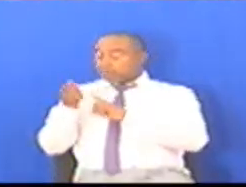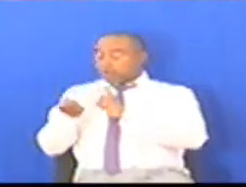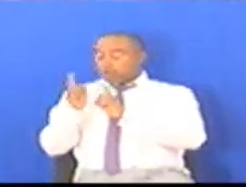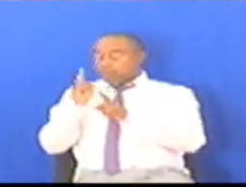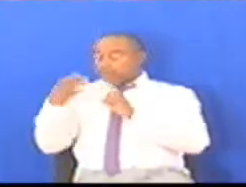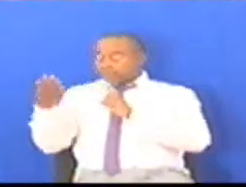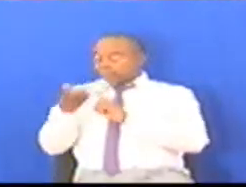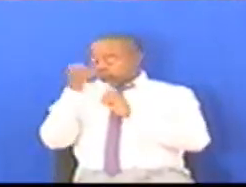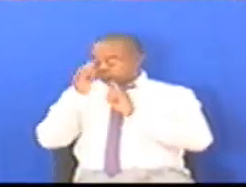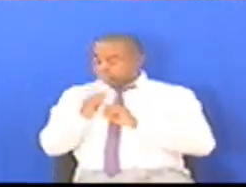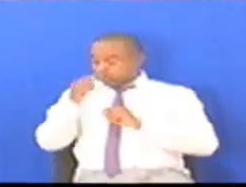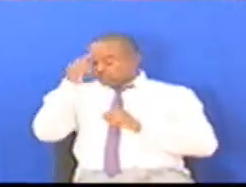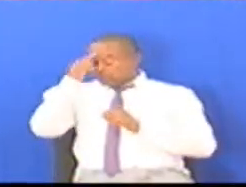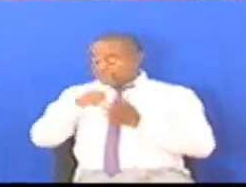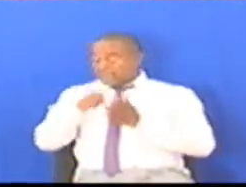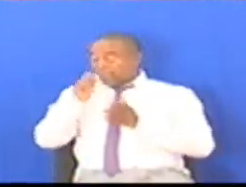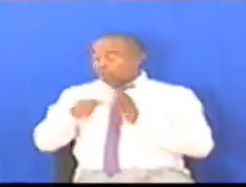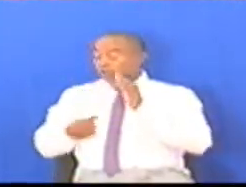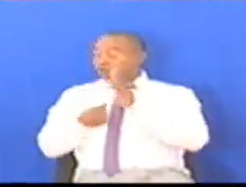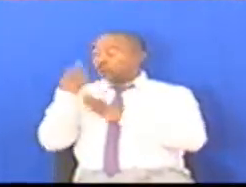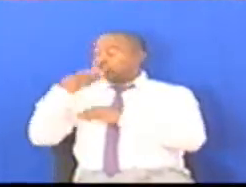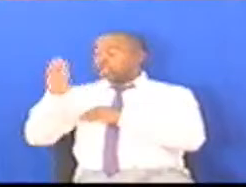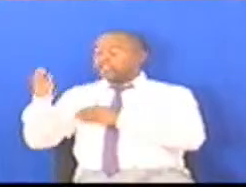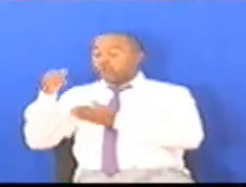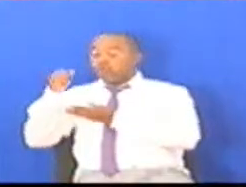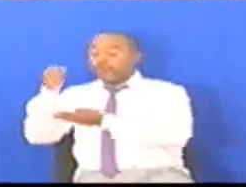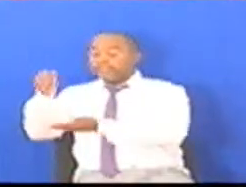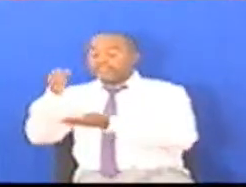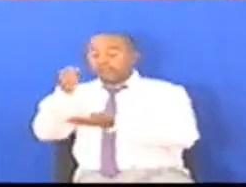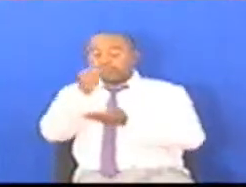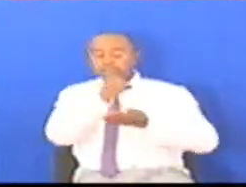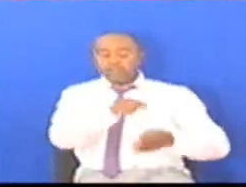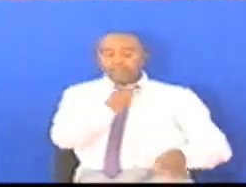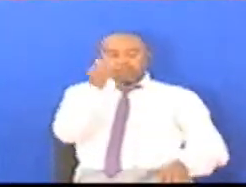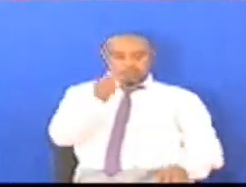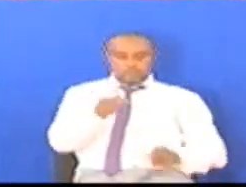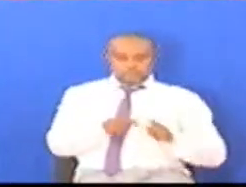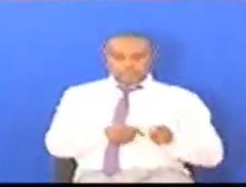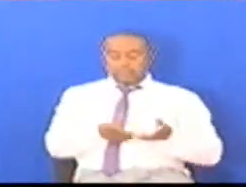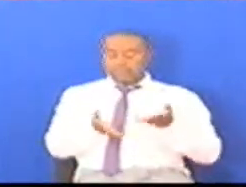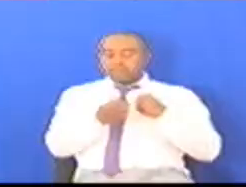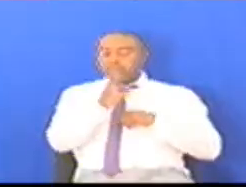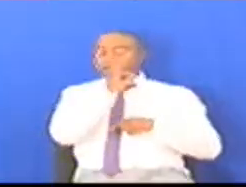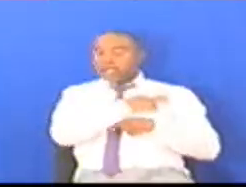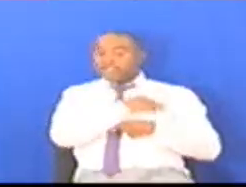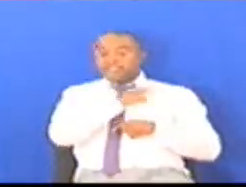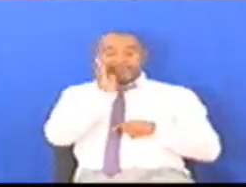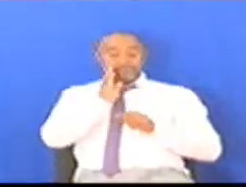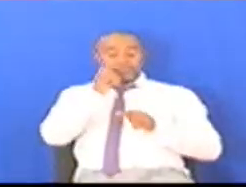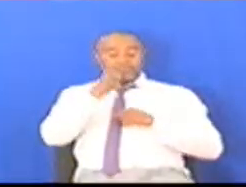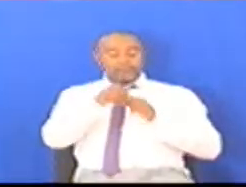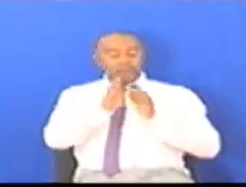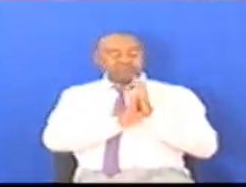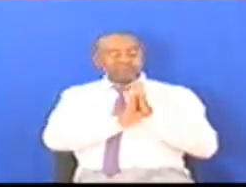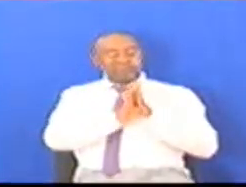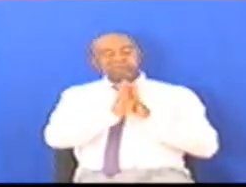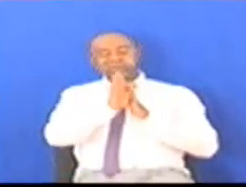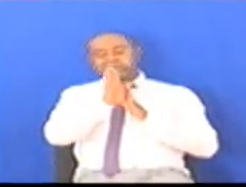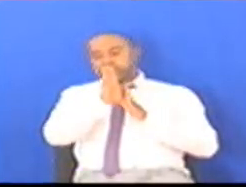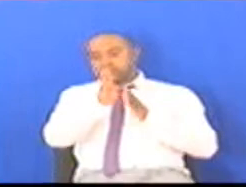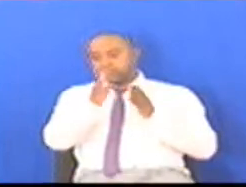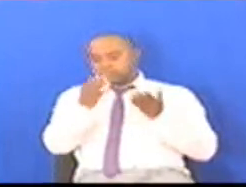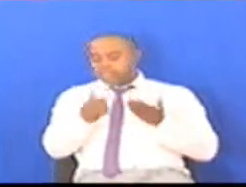wazi uwekezaji utakuwa mkubwa Na uwekezaji ukiwa mkubwa Ni kwamba ajires taongezeka Mawuzo ya